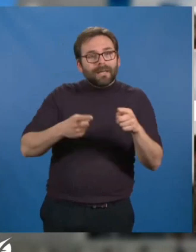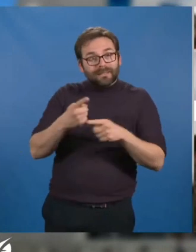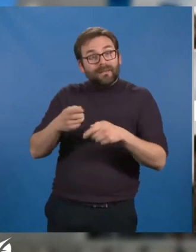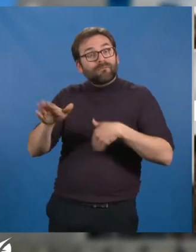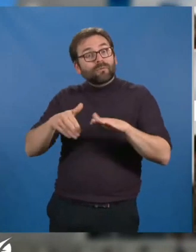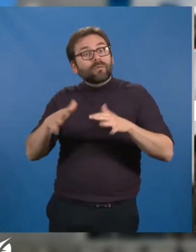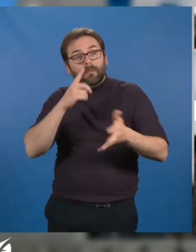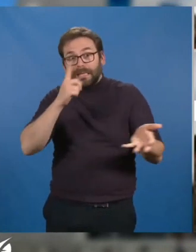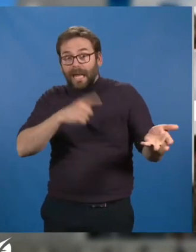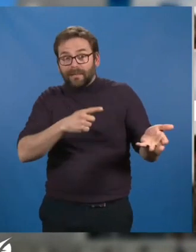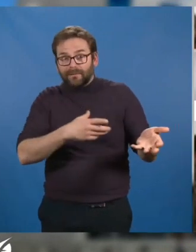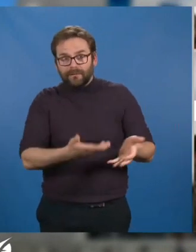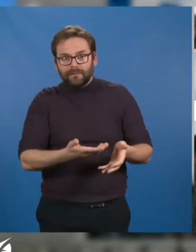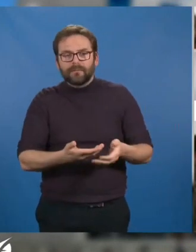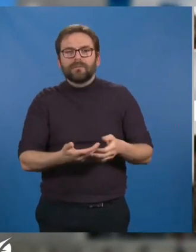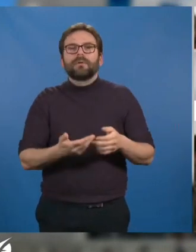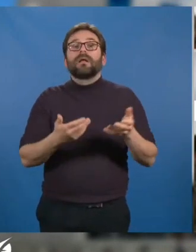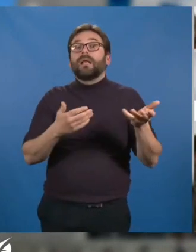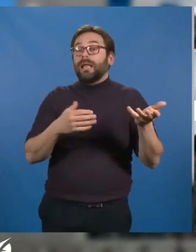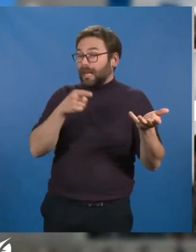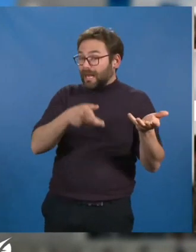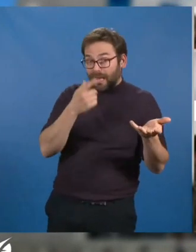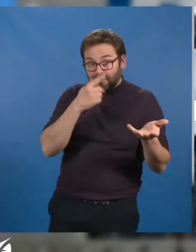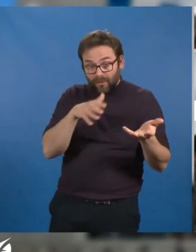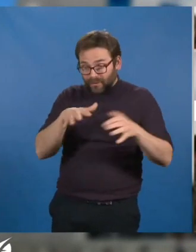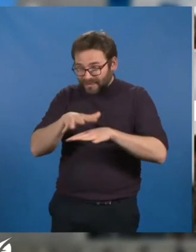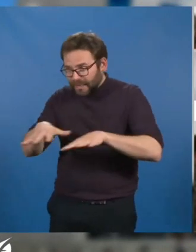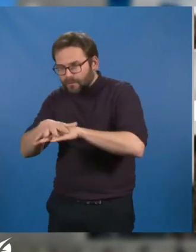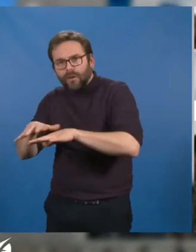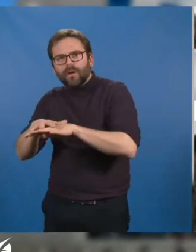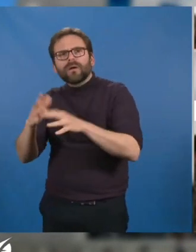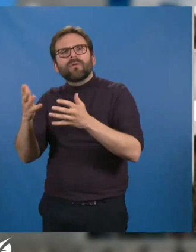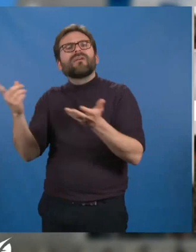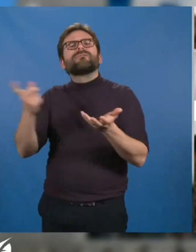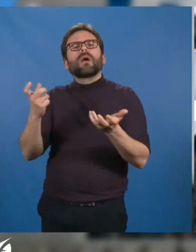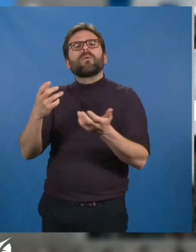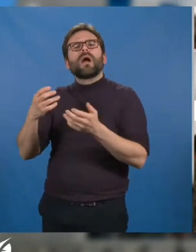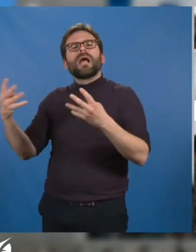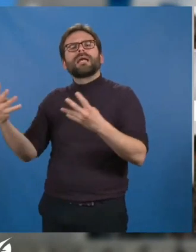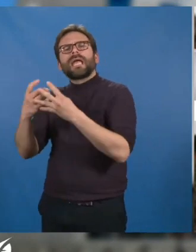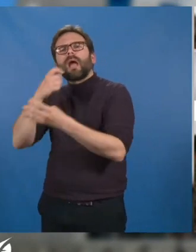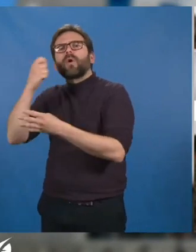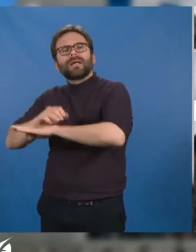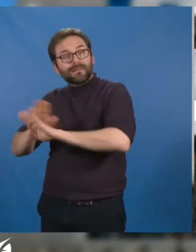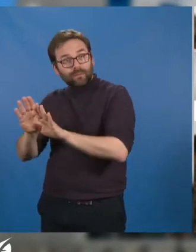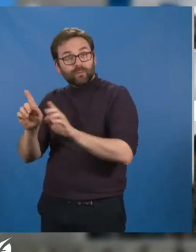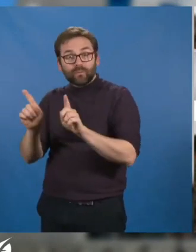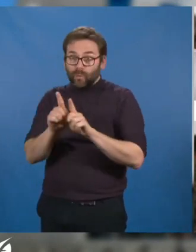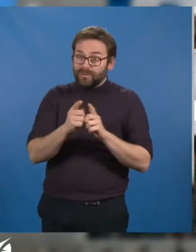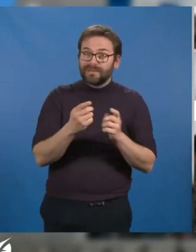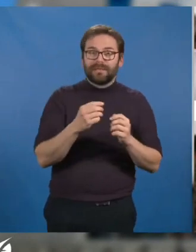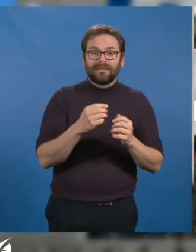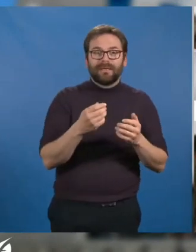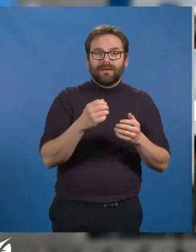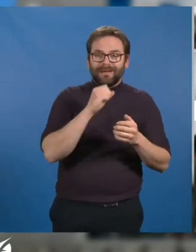pour amortir la flambée des prix dans ce secteur, dont la cause n'est pas que la guerre en Ukraine, mais bel et bien également la course au profit ?